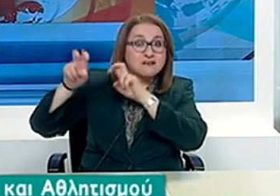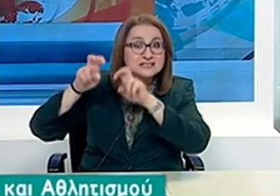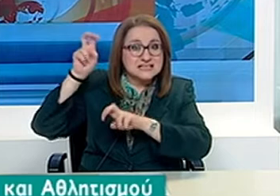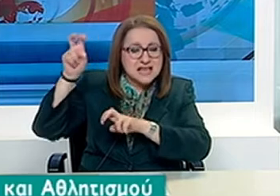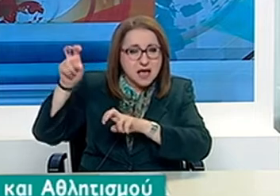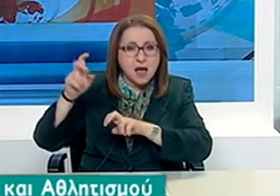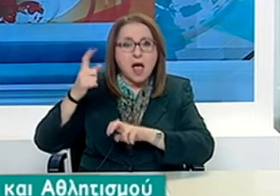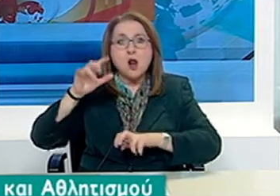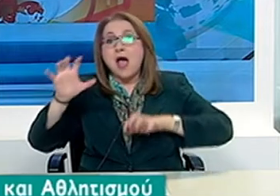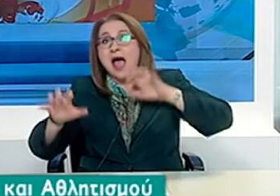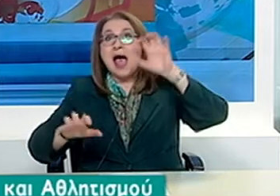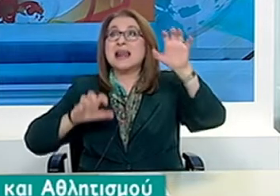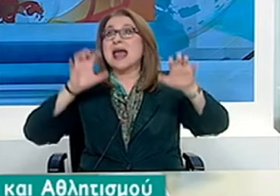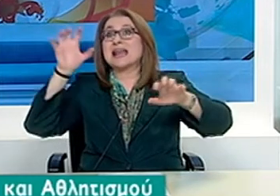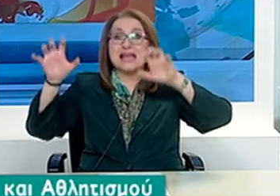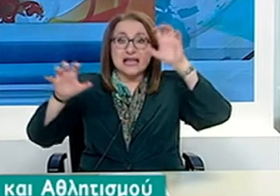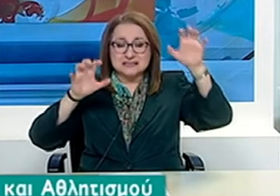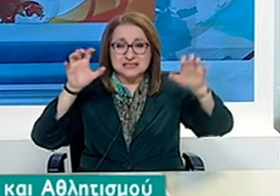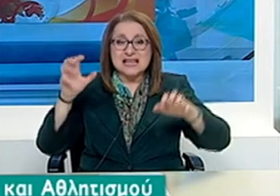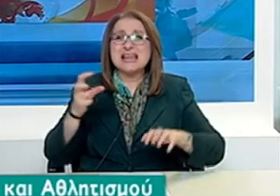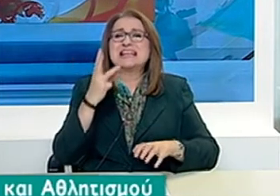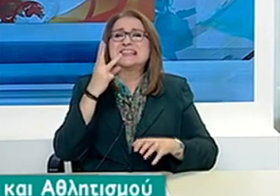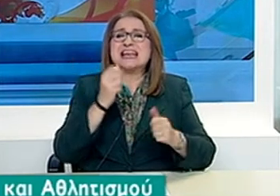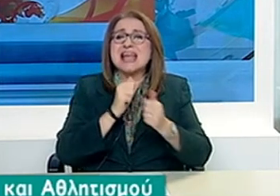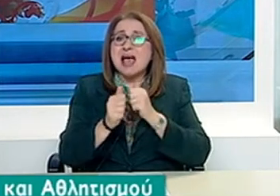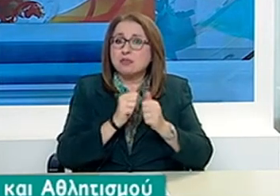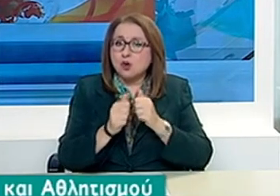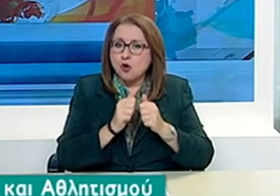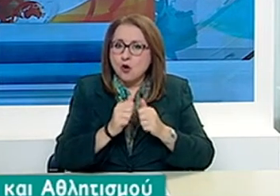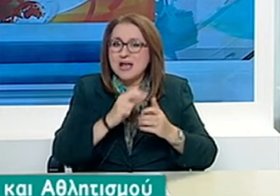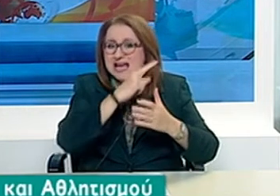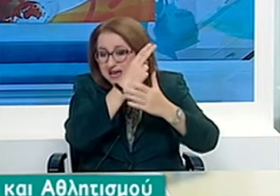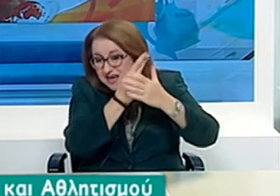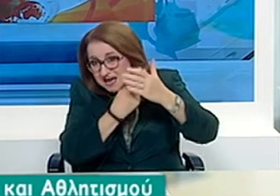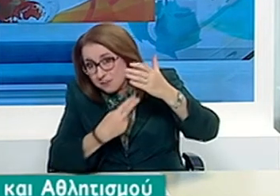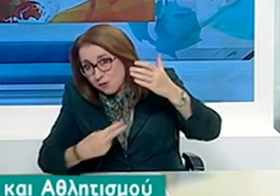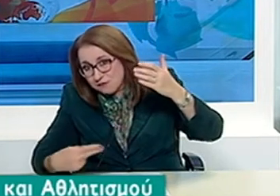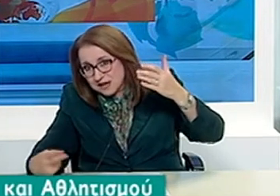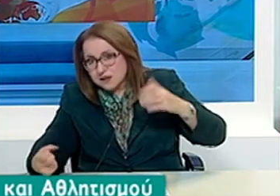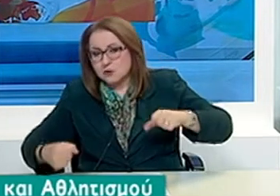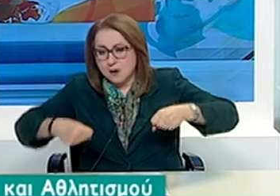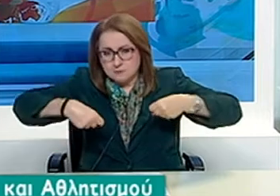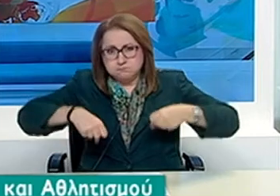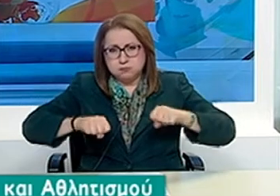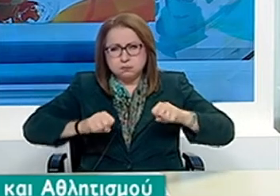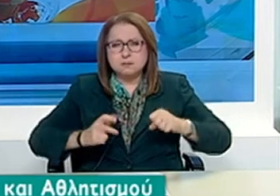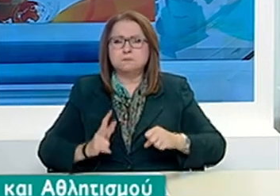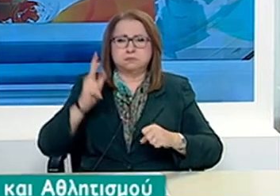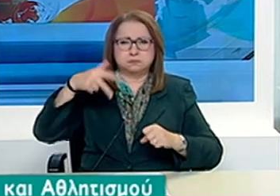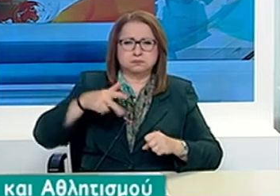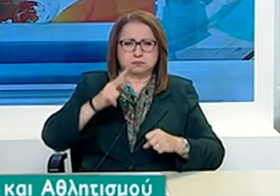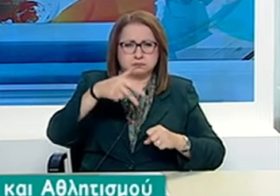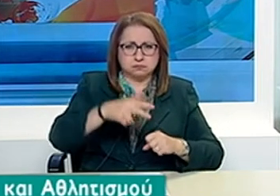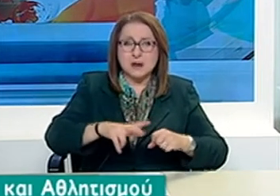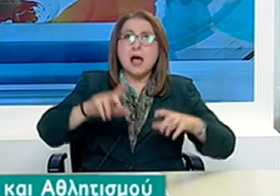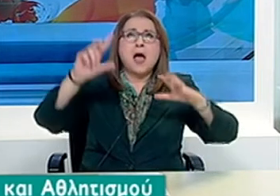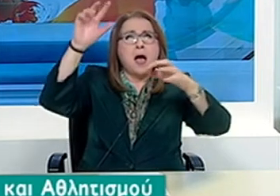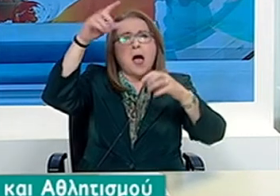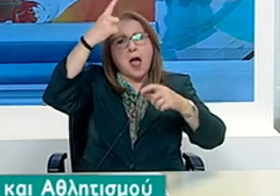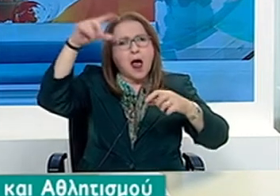σε ανοιχτούς χώρους, τρίαθλο, υποβρύχια δραστηριότητα, μηχανοκίνητος αθλητισμός, αεραθλητισμός,